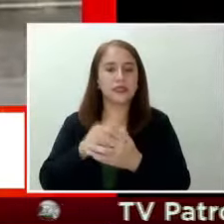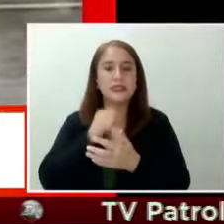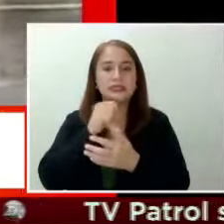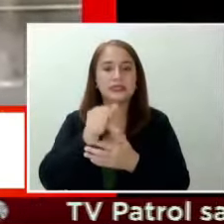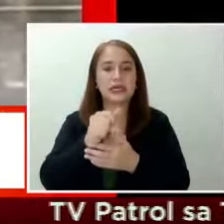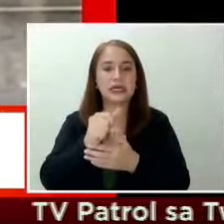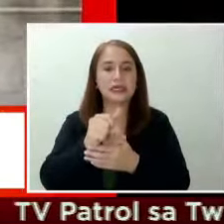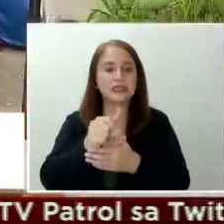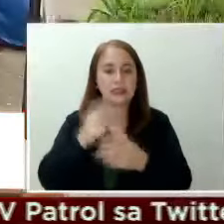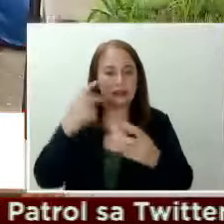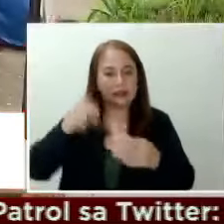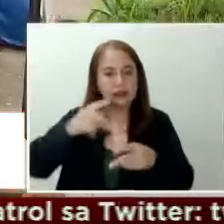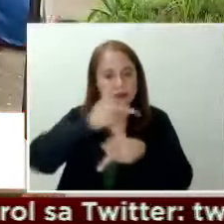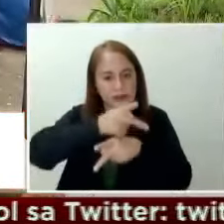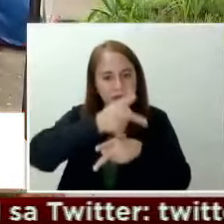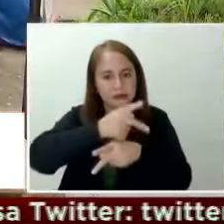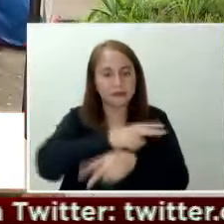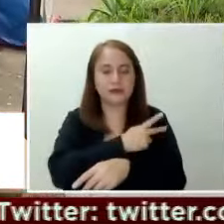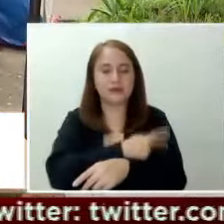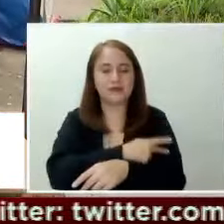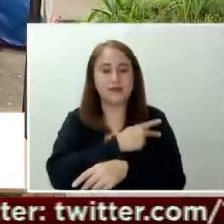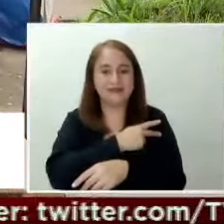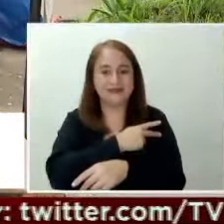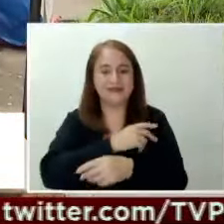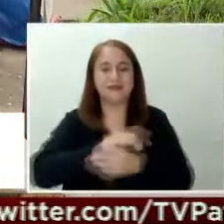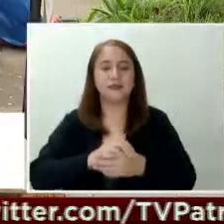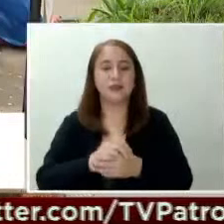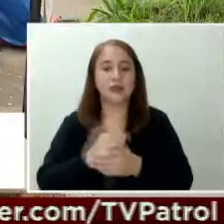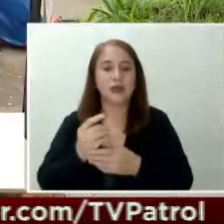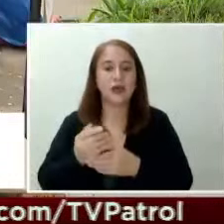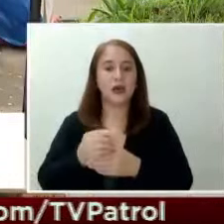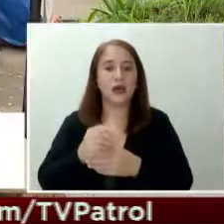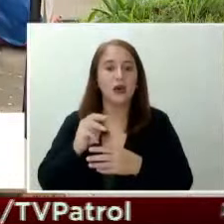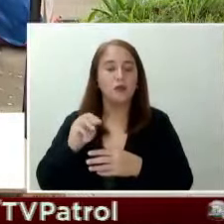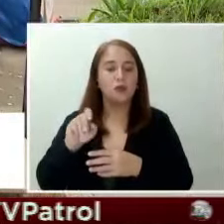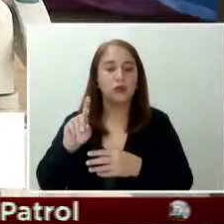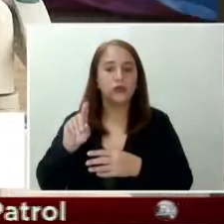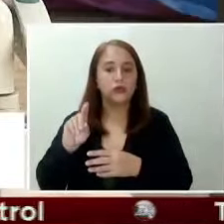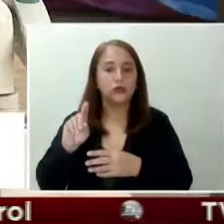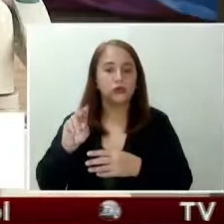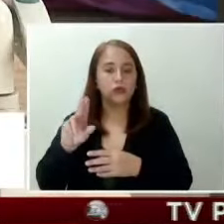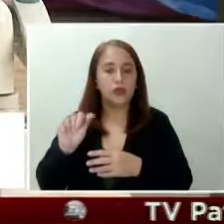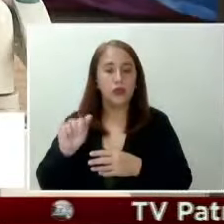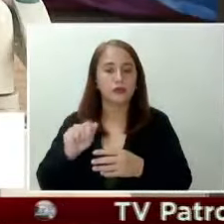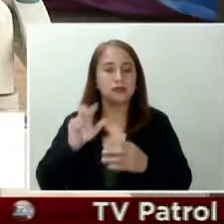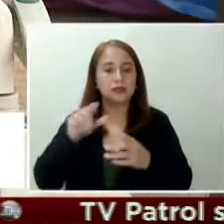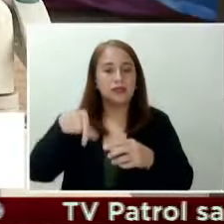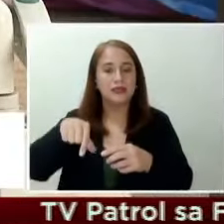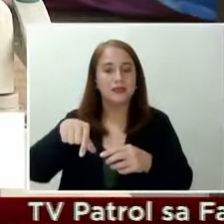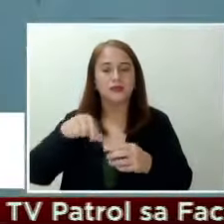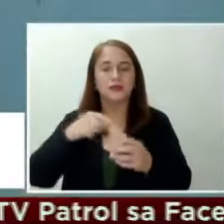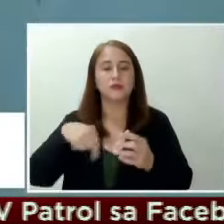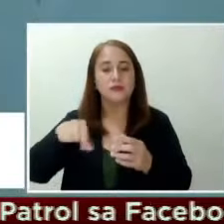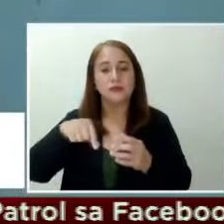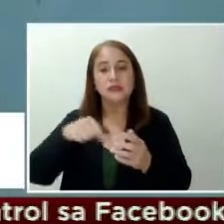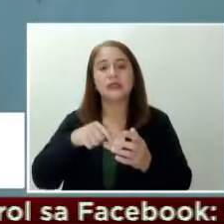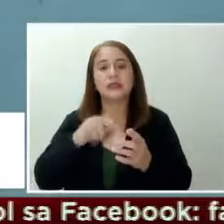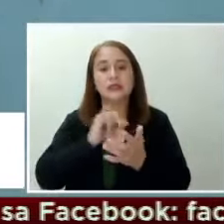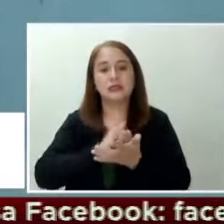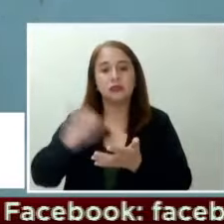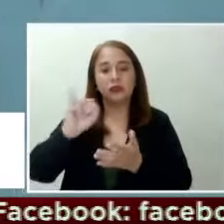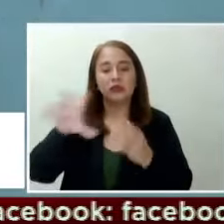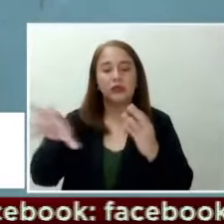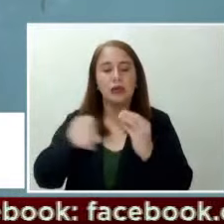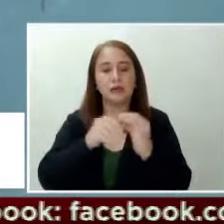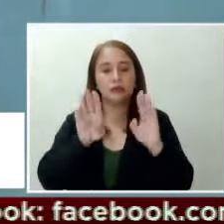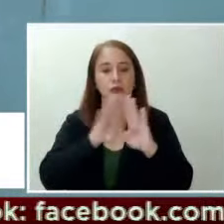bantayin ng mga pasyente. Ang Modular Hospital sa Quezon Institute magbubukas na ng dagdag 110